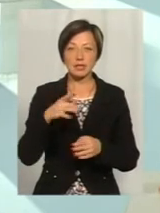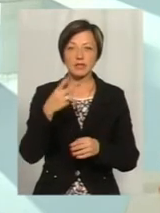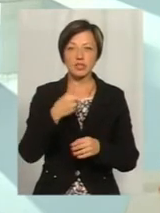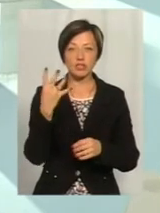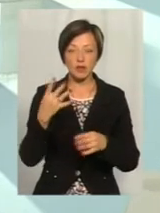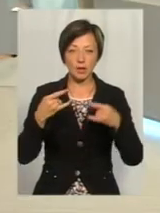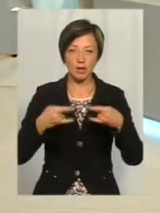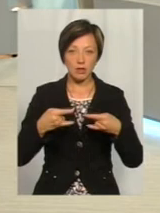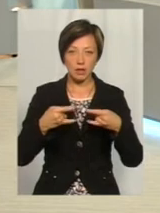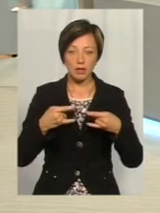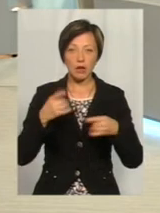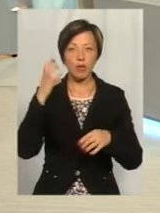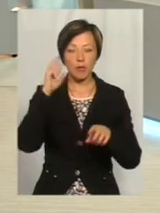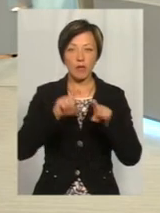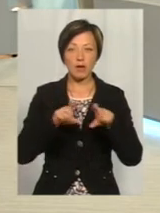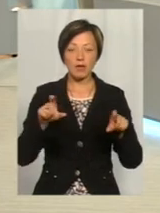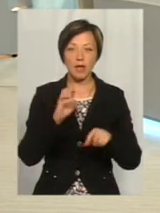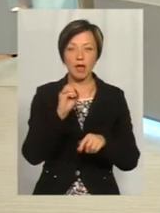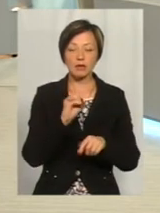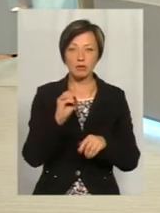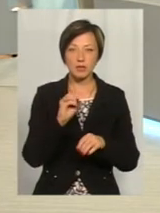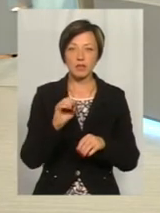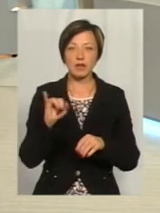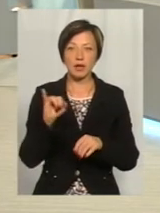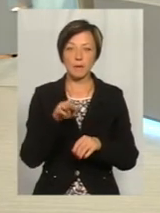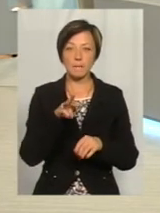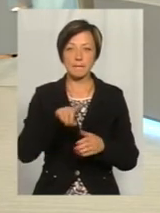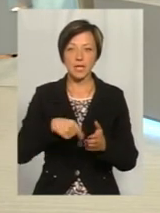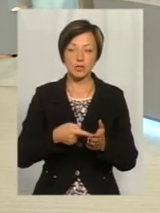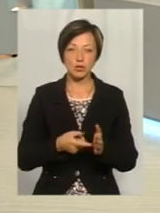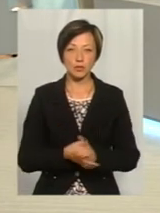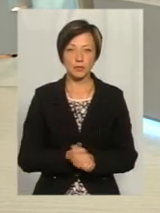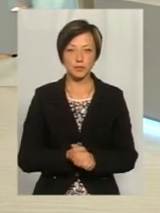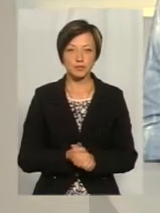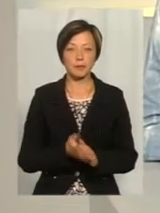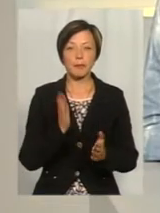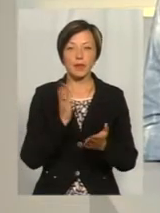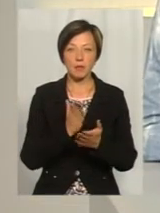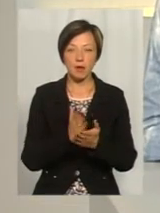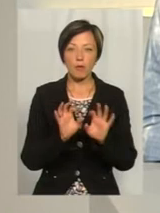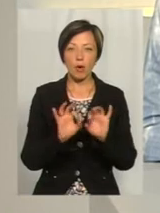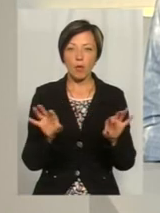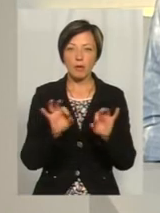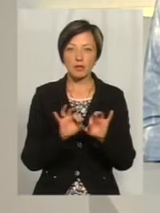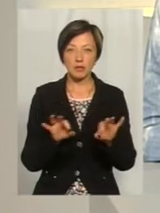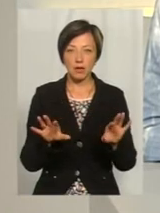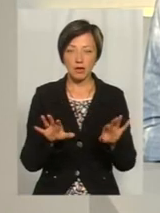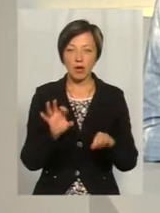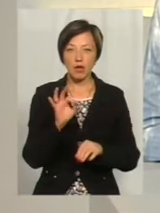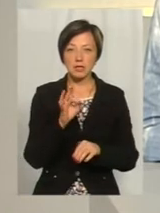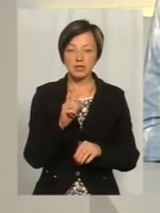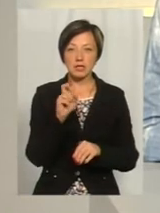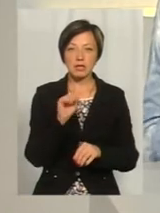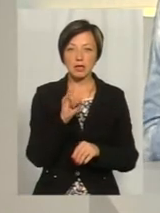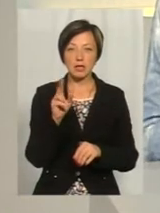канал, телерадіокомпанія «Ексклюзив» та телерадіокомпанія «Місто». І маємо коментар Олександра